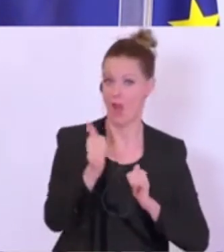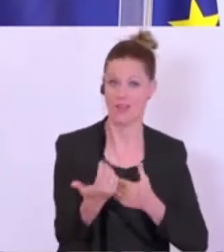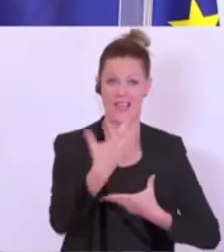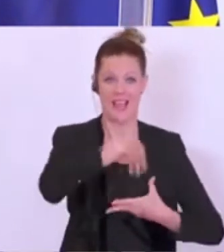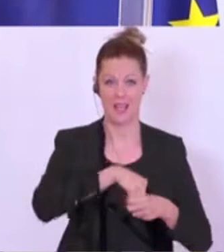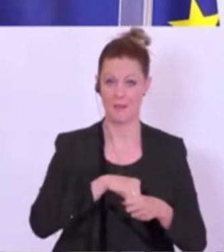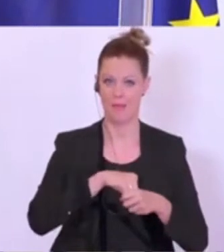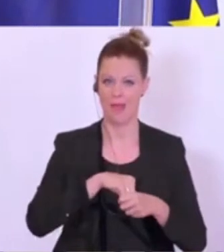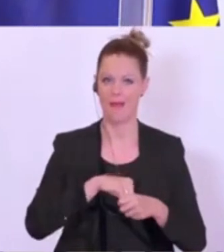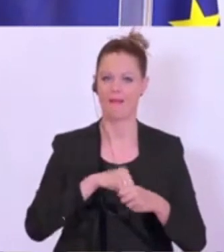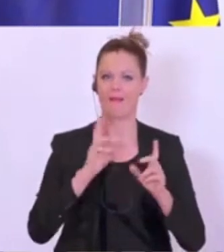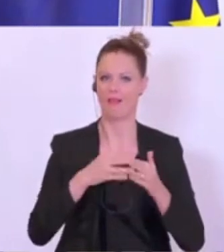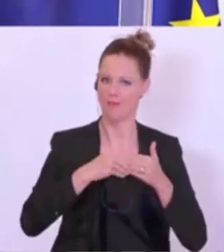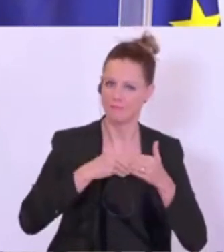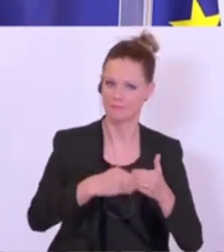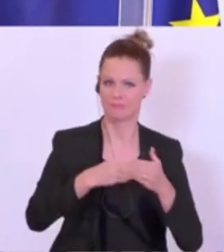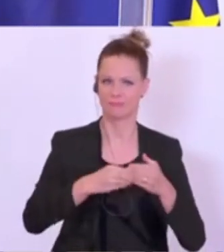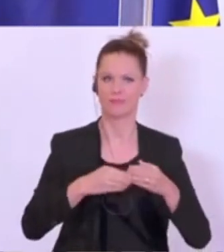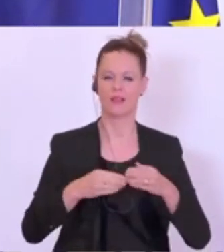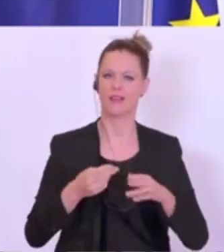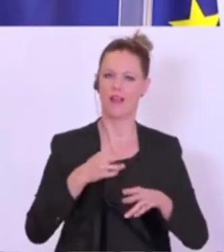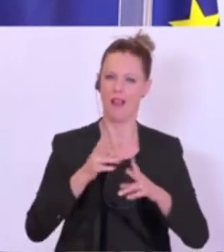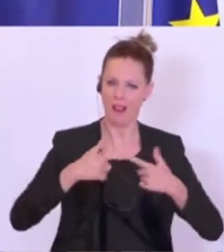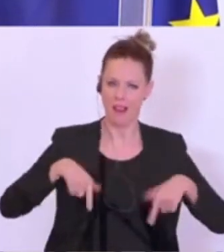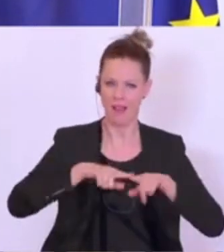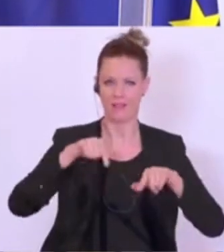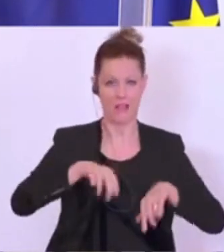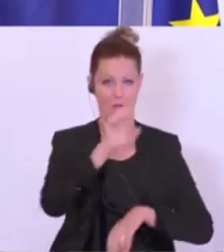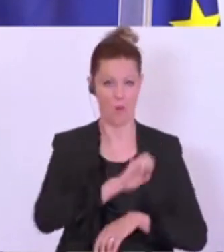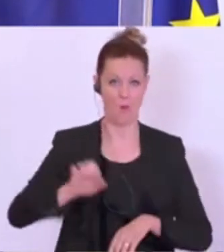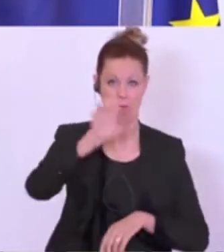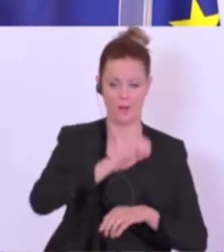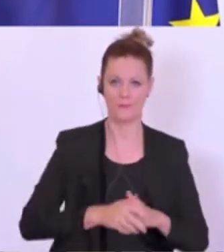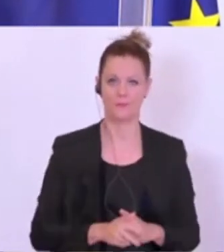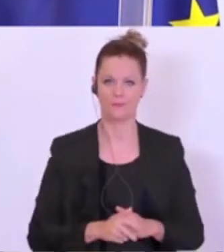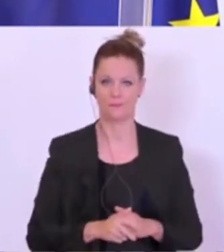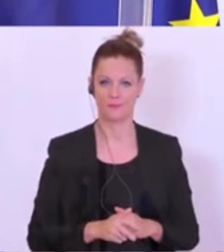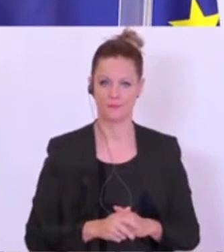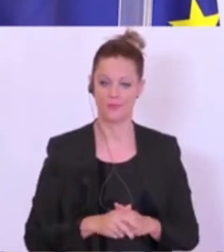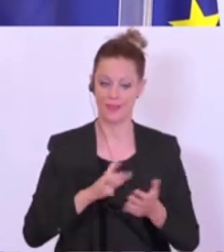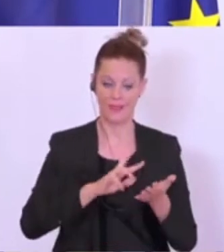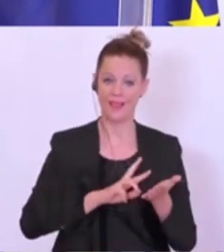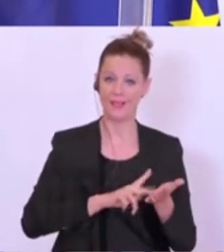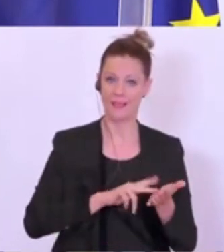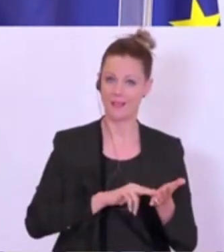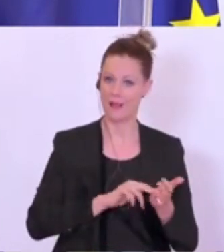führenden Nationen in Europa. Digitaler Hochgeschwindigkeitszug also statt analoge